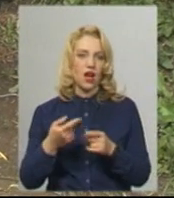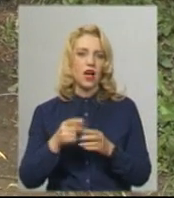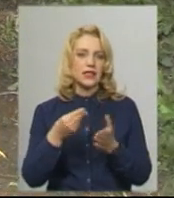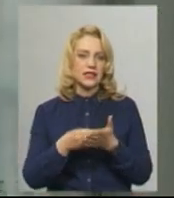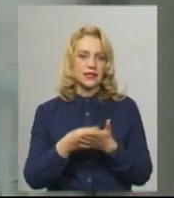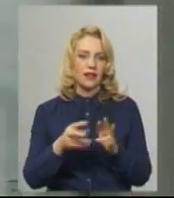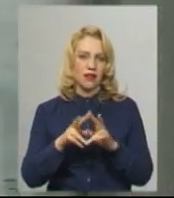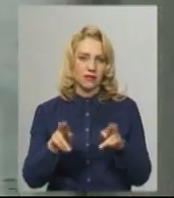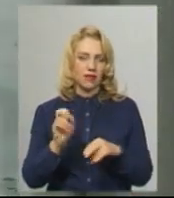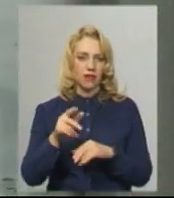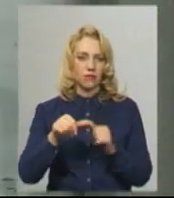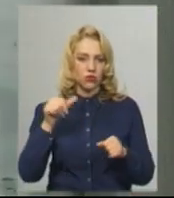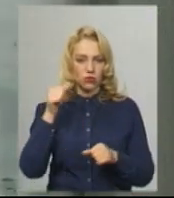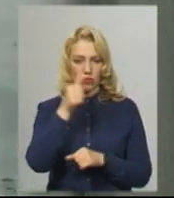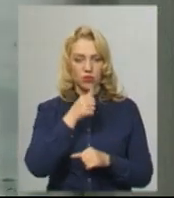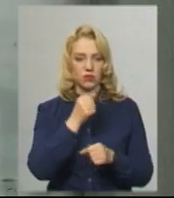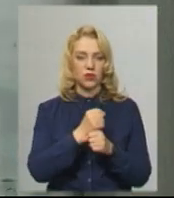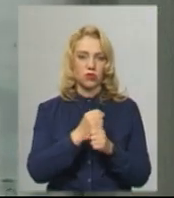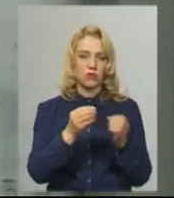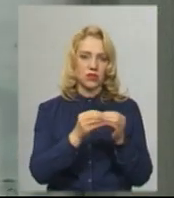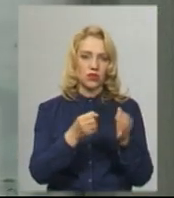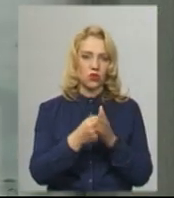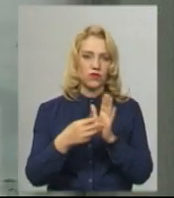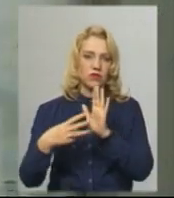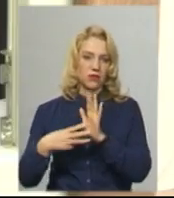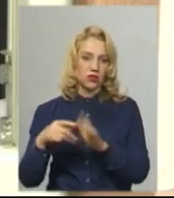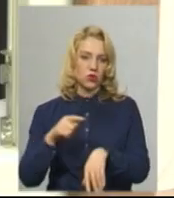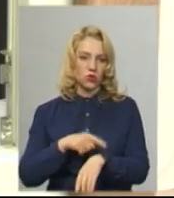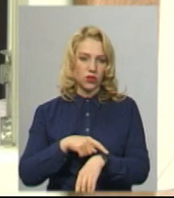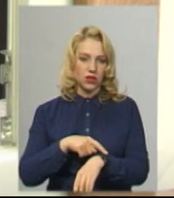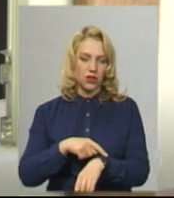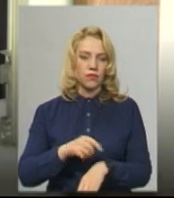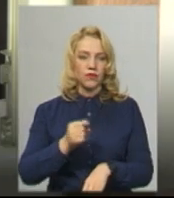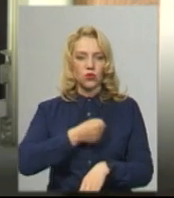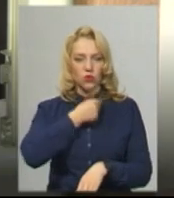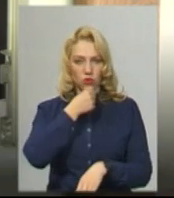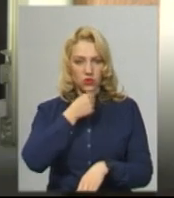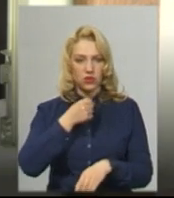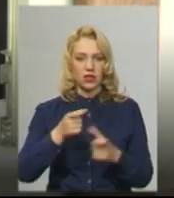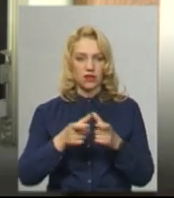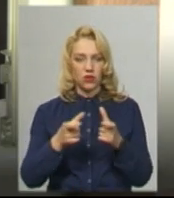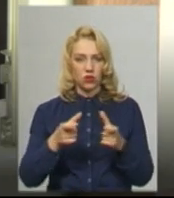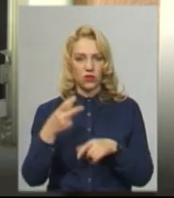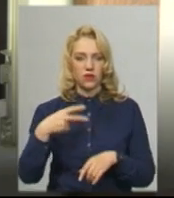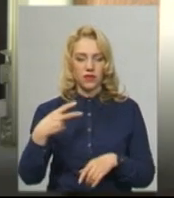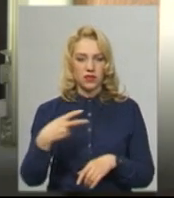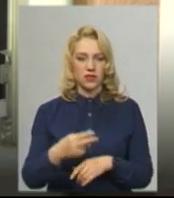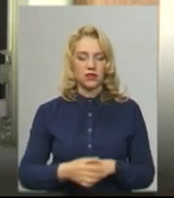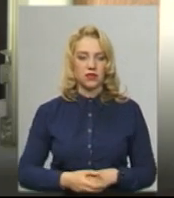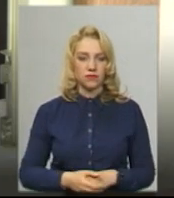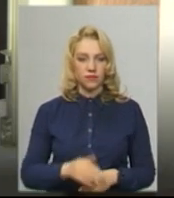в попередньому році. Працюємо з 10-ї до 18-ї годів. Доросний квиток вартує 20 гривень,